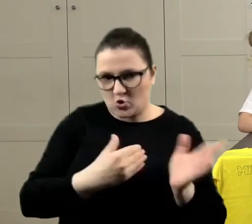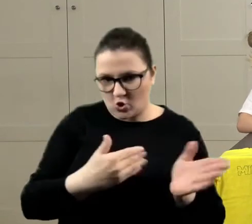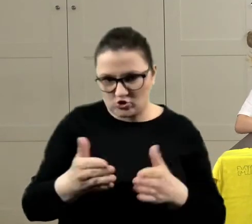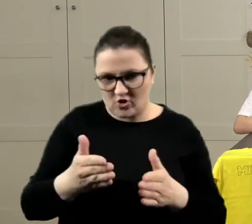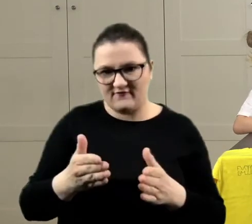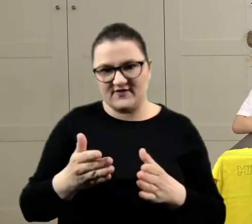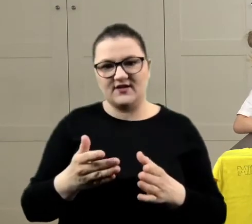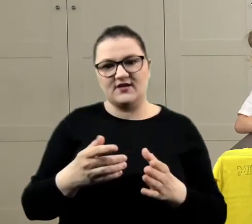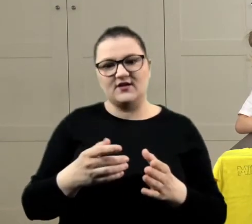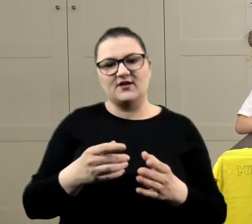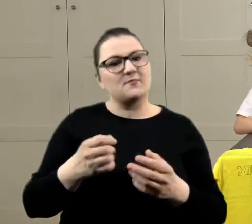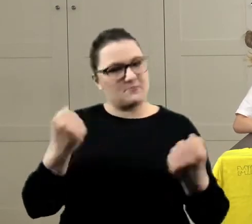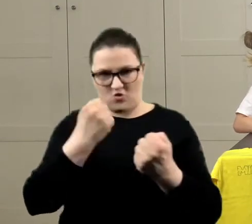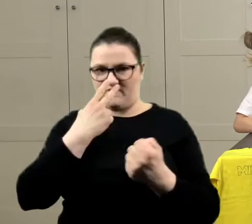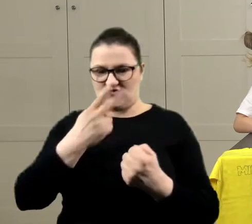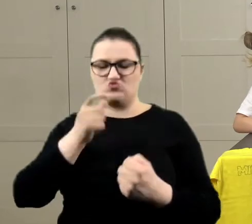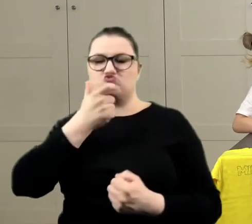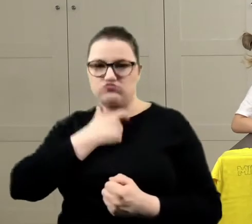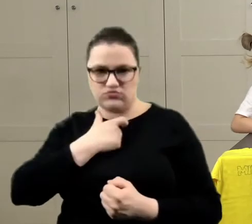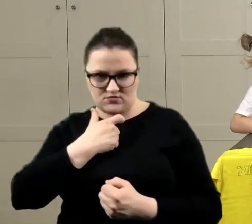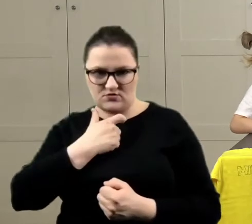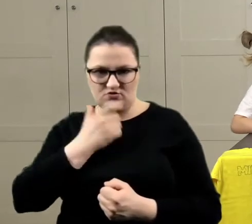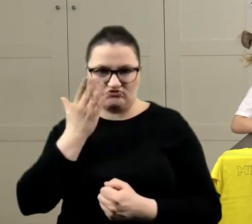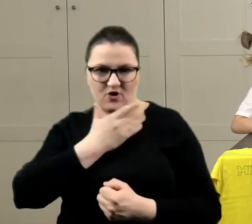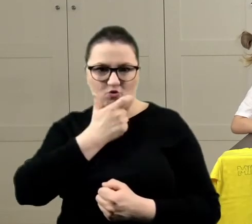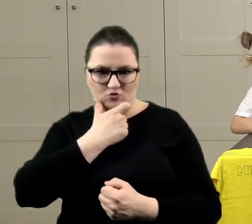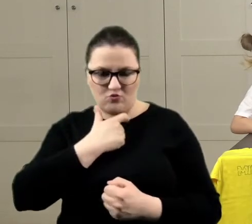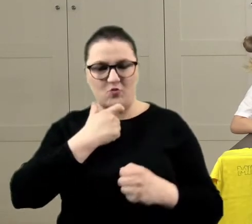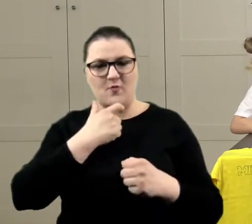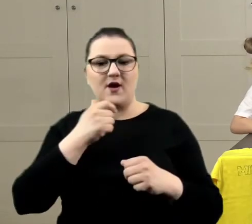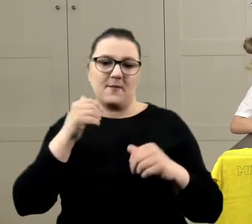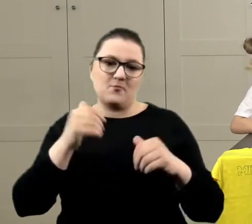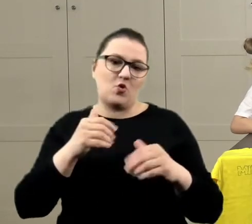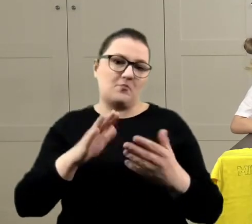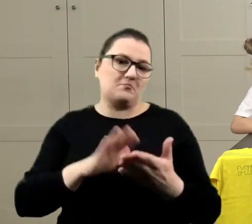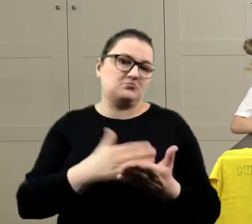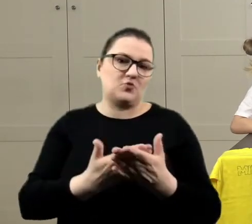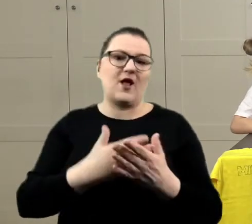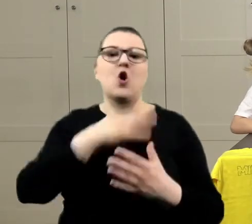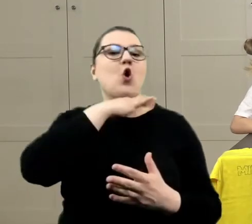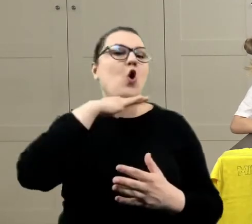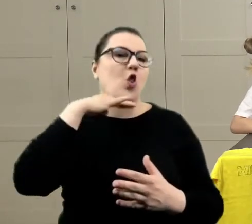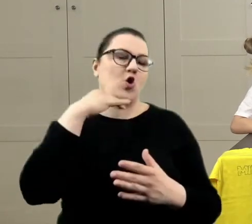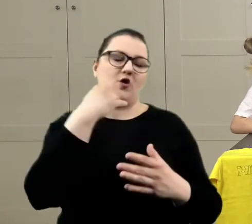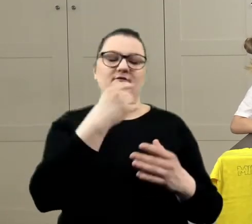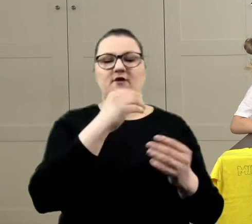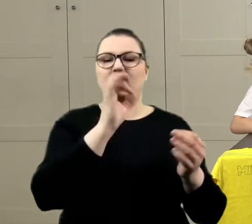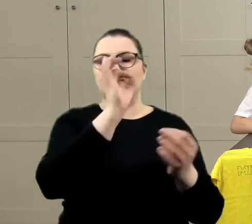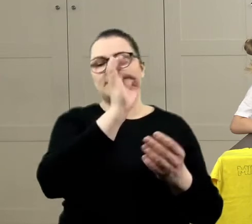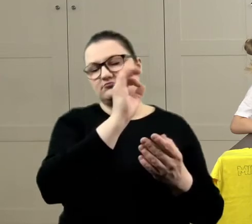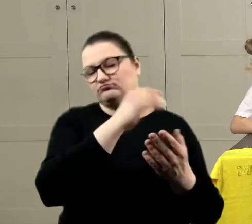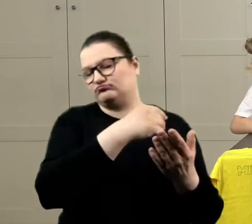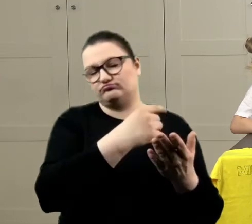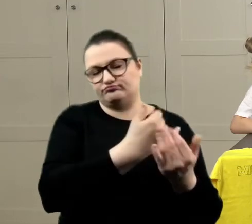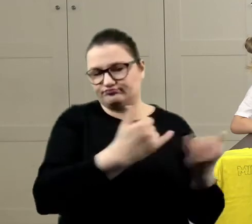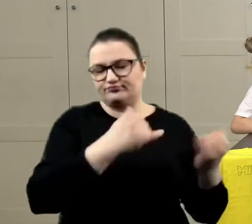mocno widoczny, tak? I możecie na przykład sobie nawet kolorowankę wydrukować, tak? Jakiś wzór, nie musicie